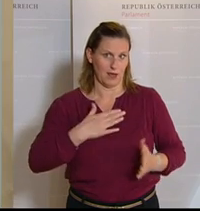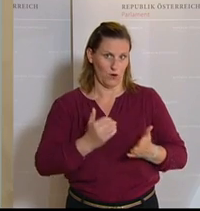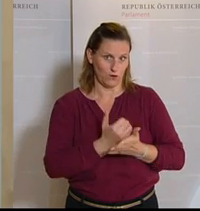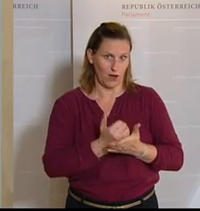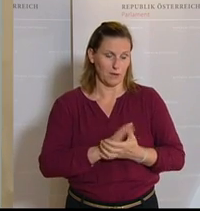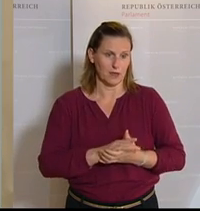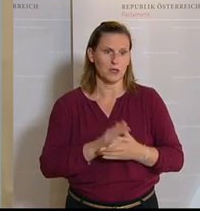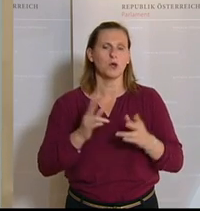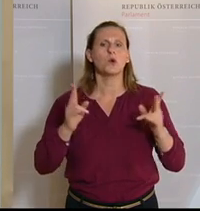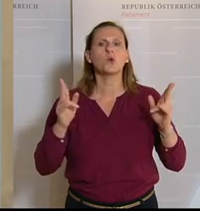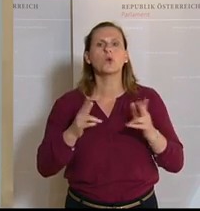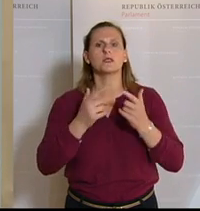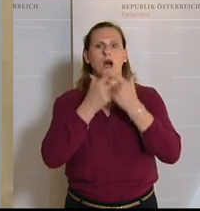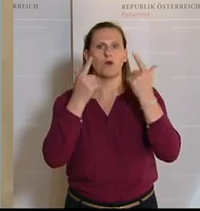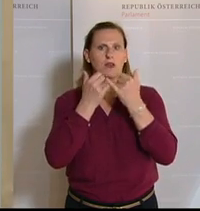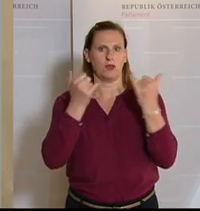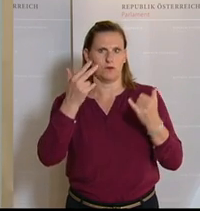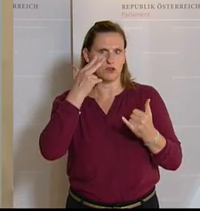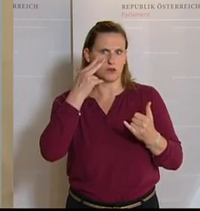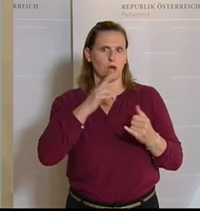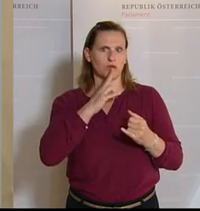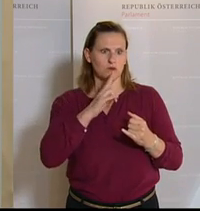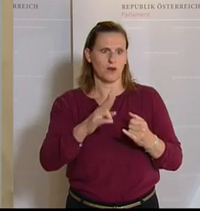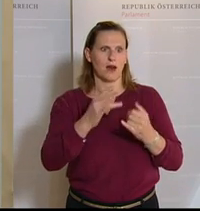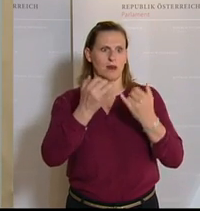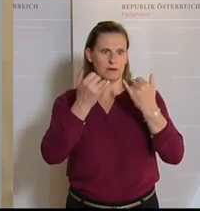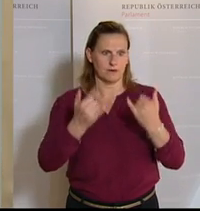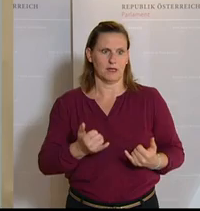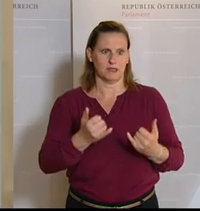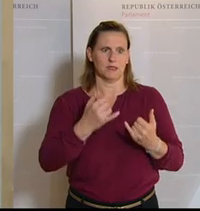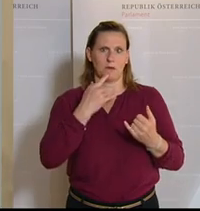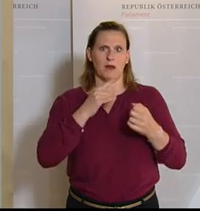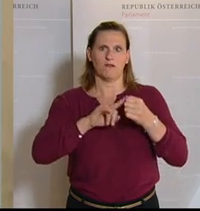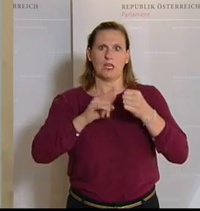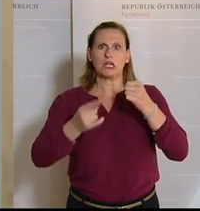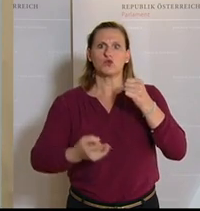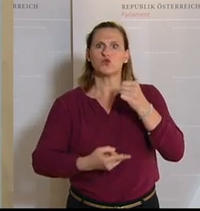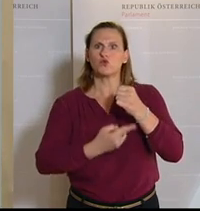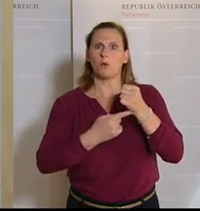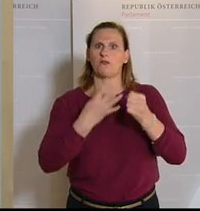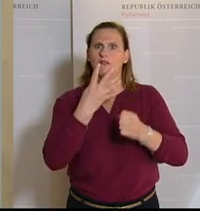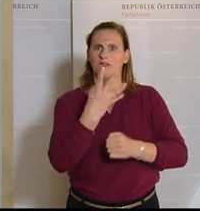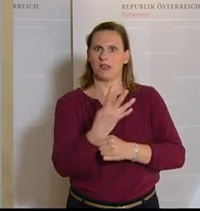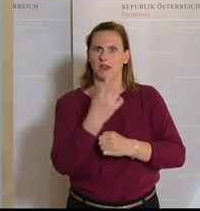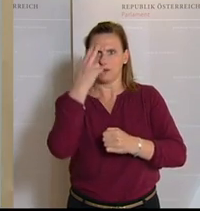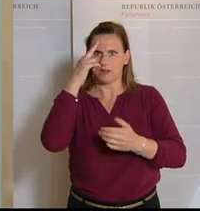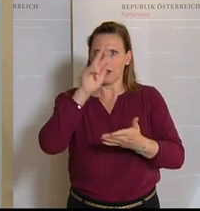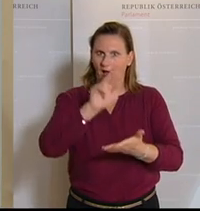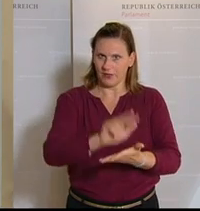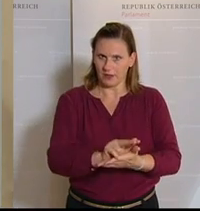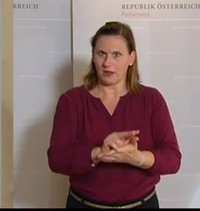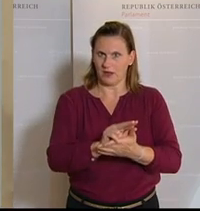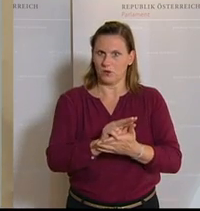Und jetzt ganz kurz aufklären, wie die Sachlage wirklich ist. Es geht um Top 4, darf mich auch dazu äußern. Es geht um einen Anerkennungsfonds, der jetzt einmählich aus Covid-Mitteln